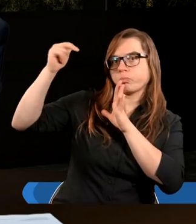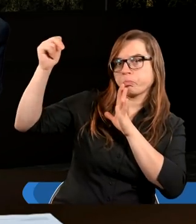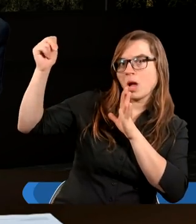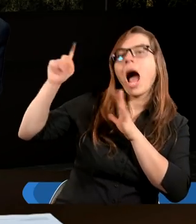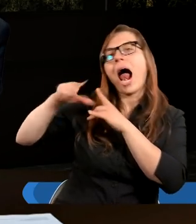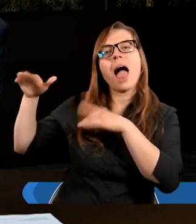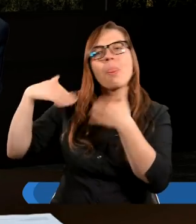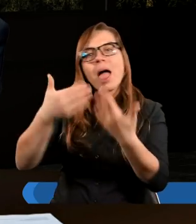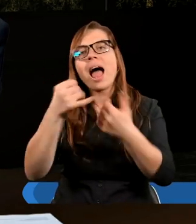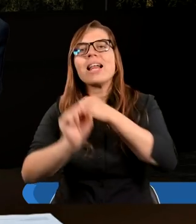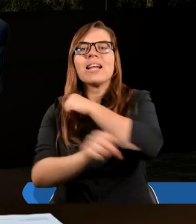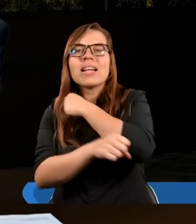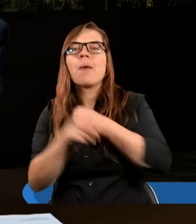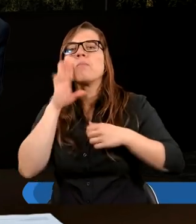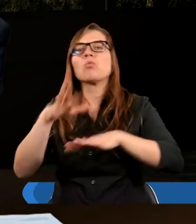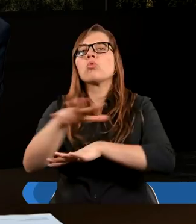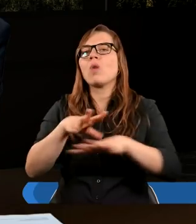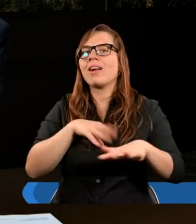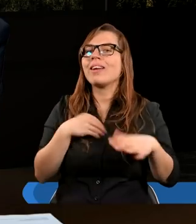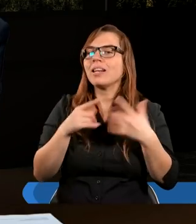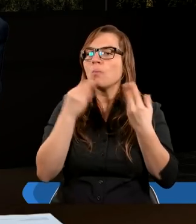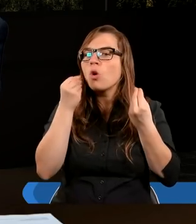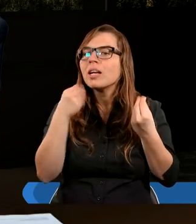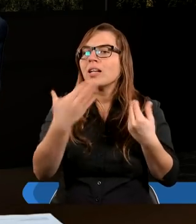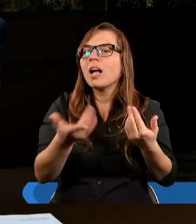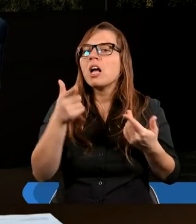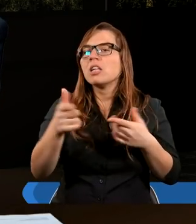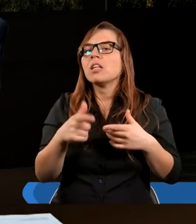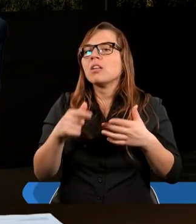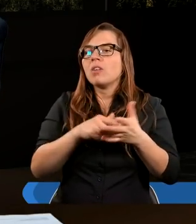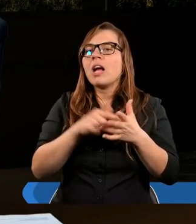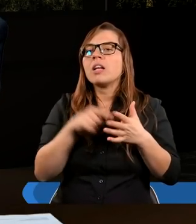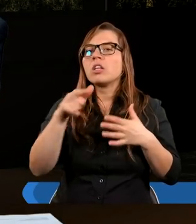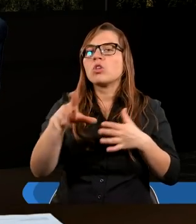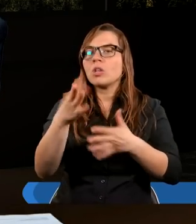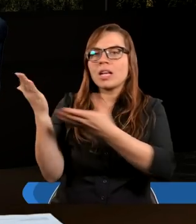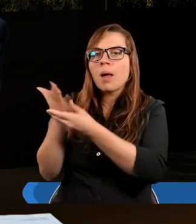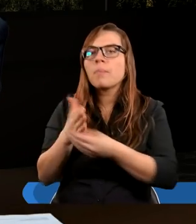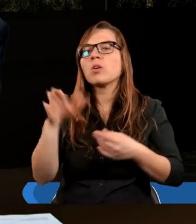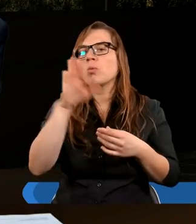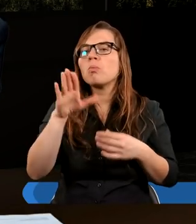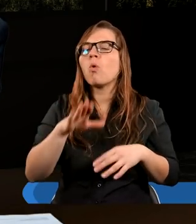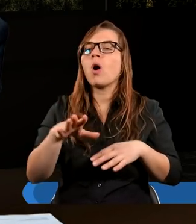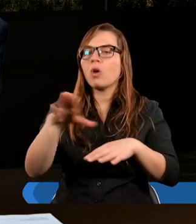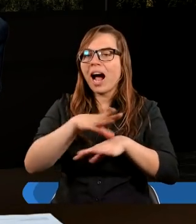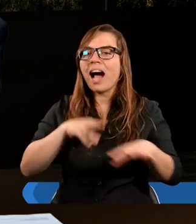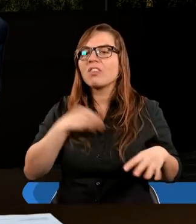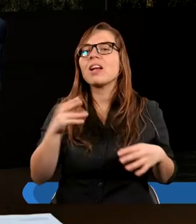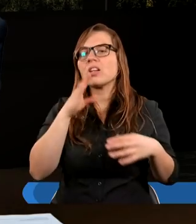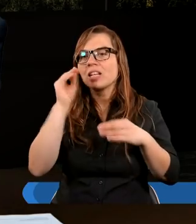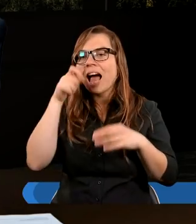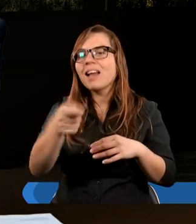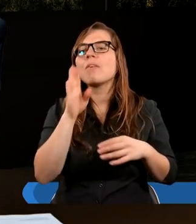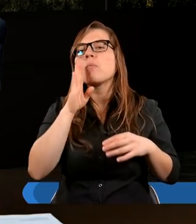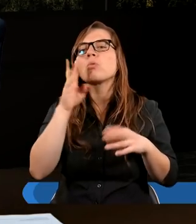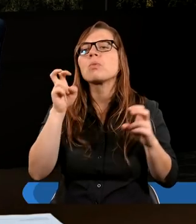parakletos w pierwszym liście Jana, że Jezus Chrystus sam najpierw nazywa siebie parakletos, a potem Ducha Świętego nazywa parakletos. Znaczy mówiąc,